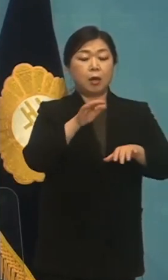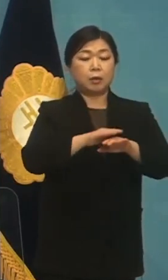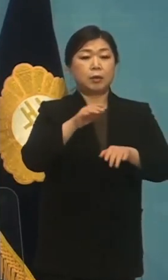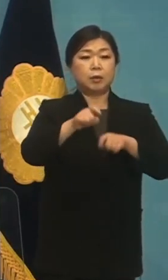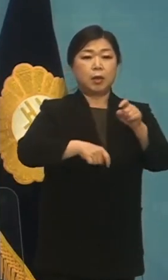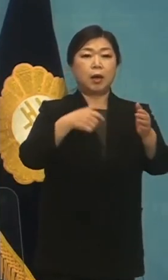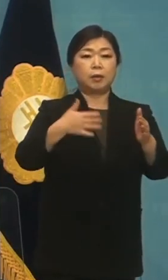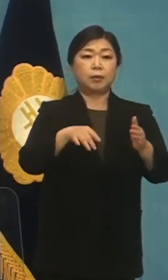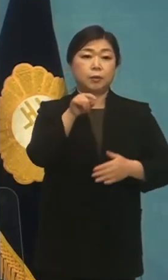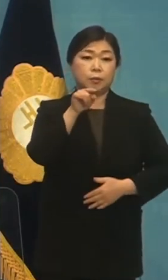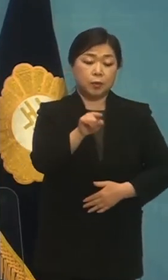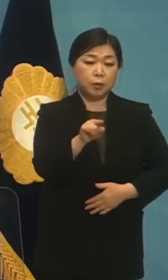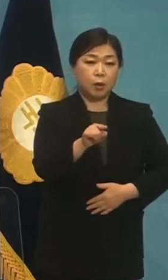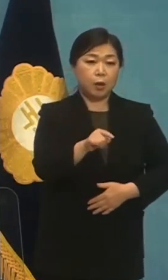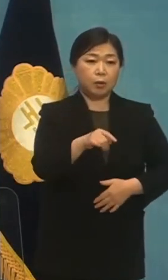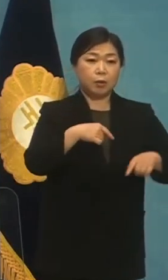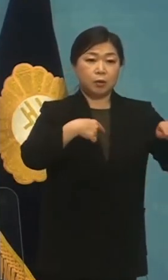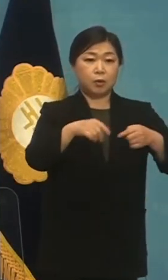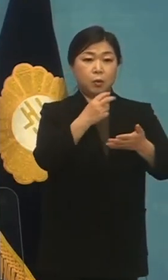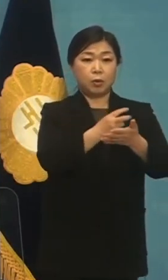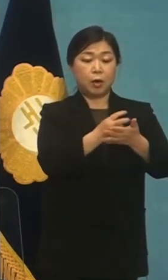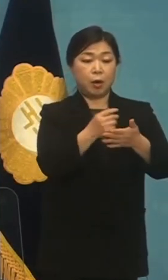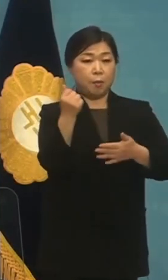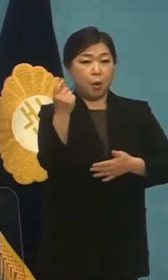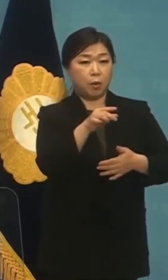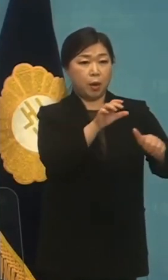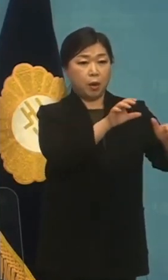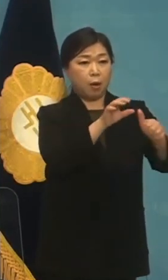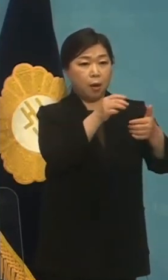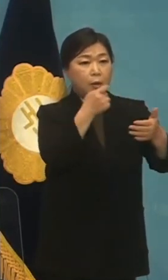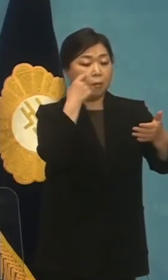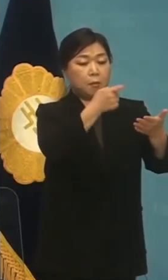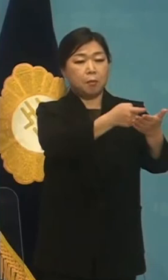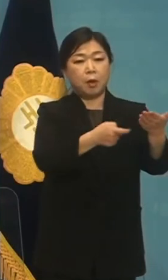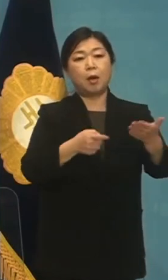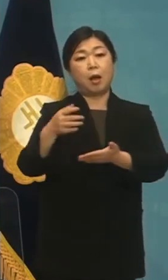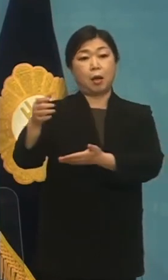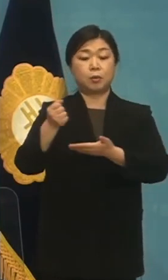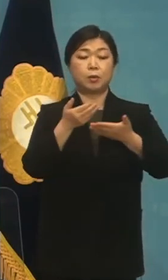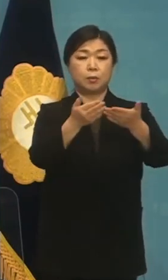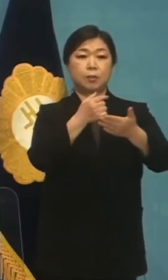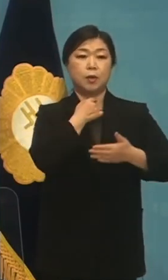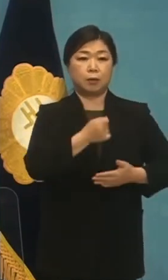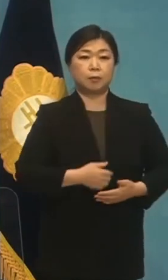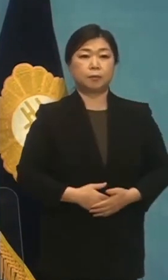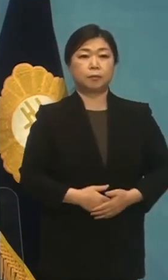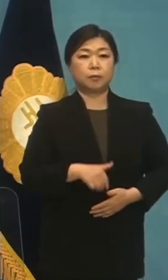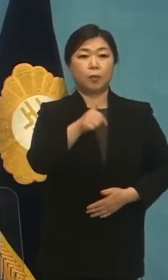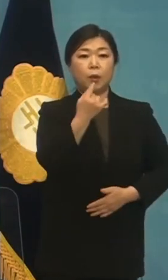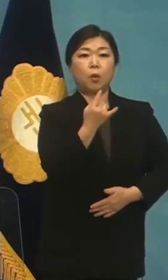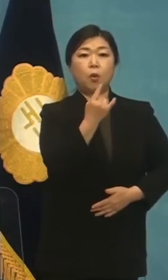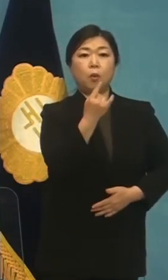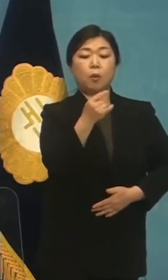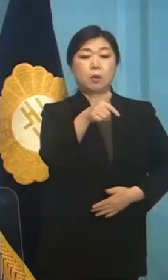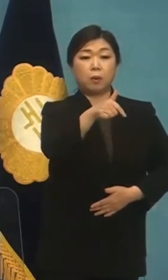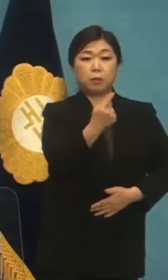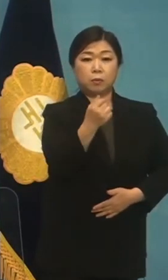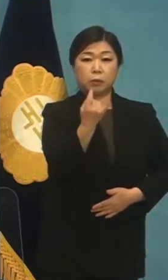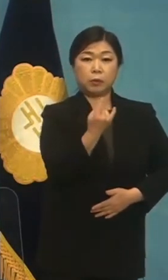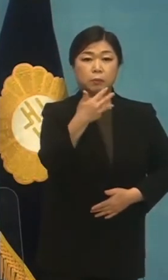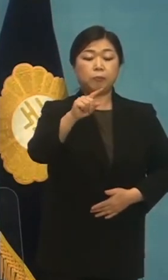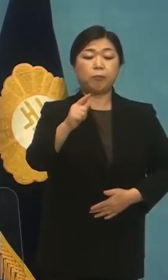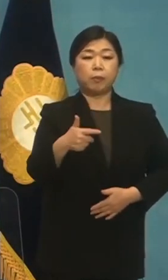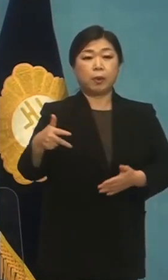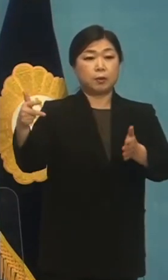정책을 100개 계승하고자 했습니다. 노회찬 재단에서도 흥쾌히 허락해 주셔서